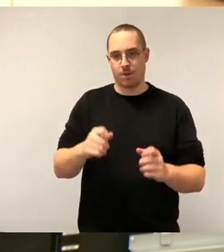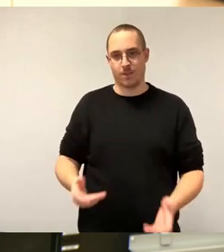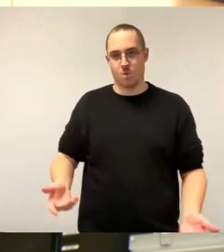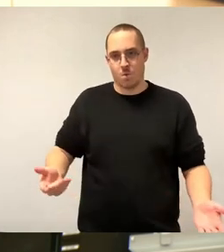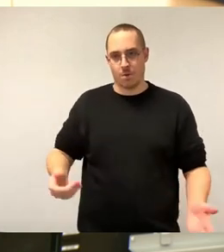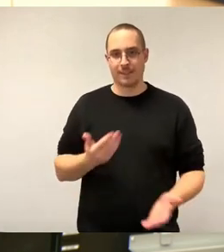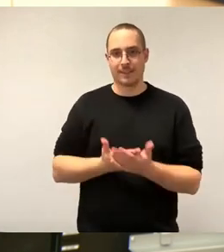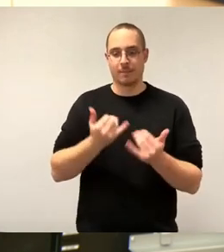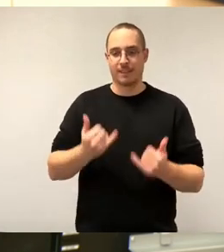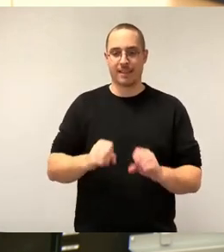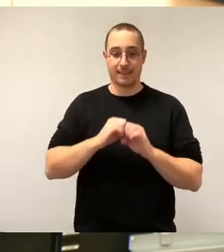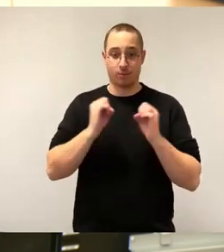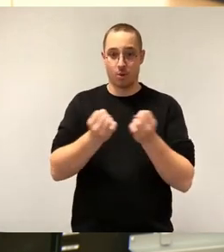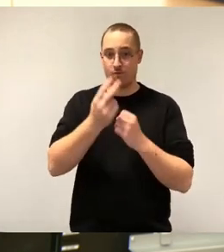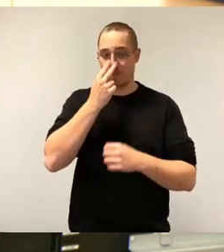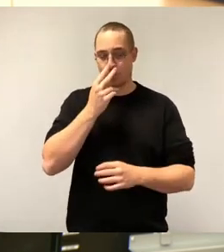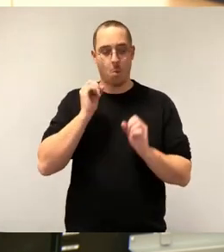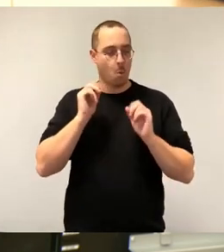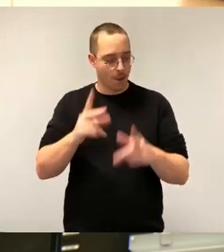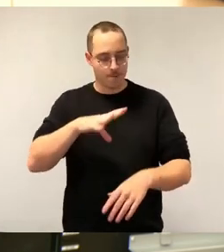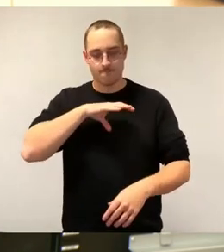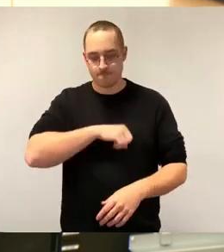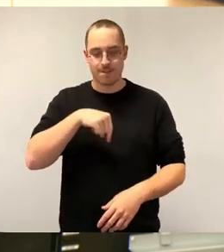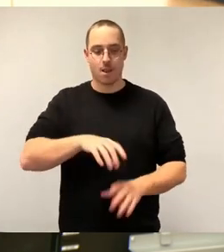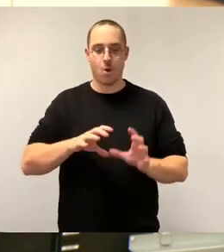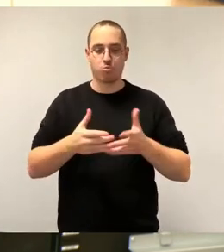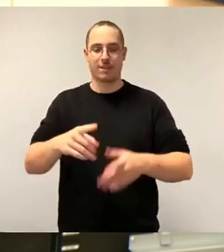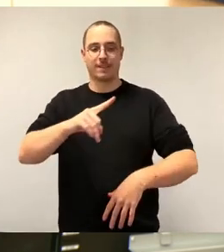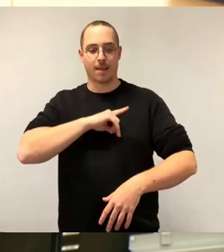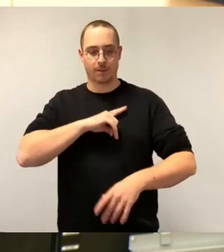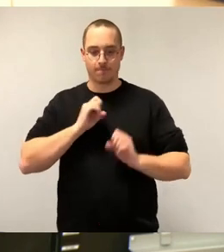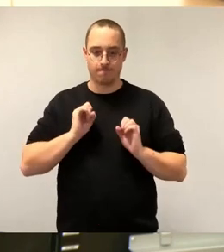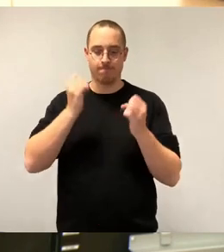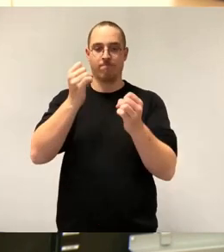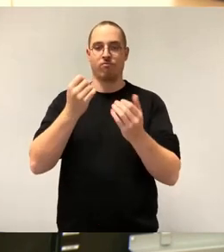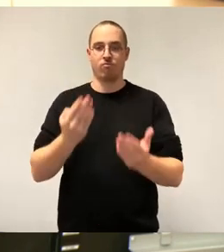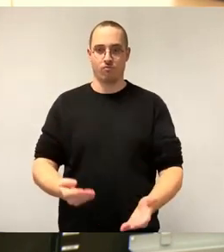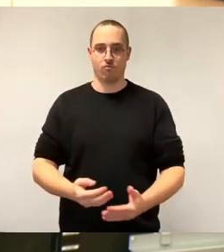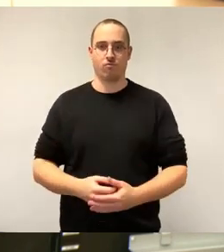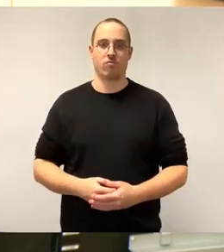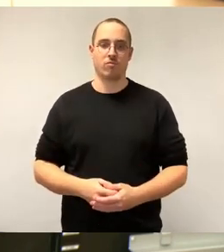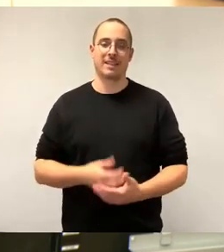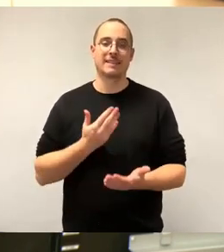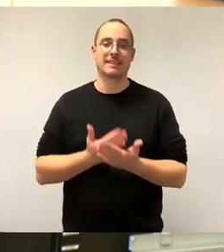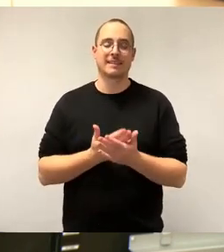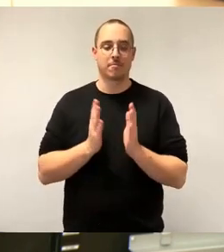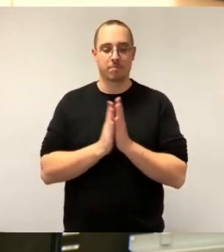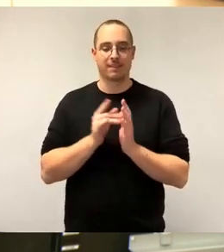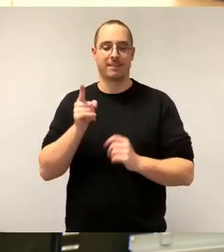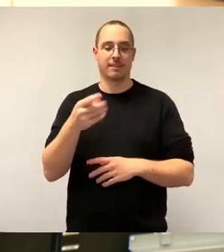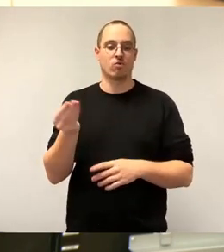können, wir müssen das in der Kommune selber machen, wir müssen vorangehen. Deswegen bitten wir um Bestätigung und